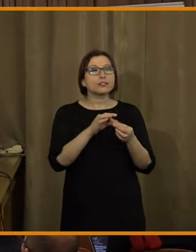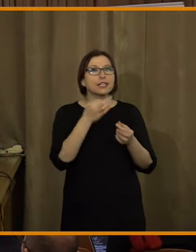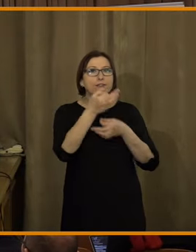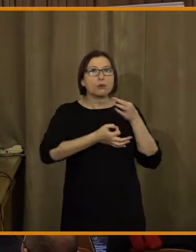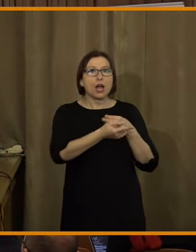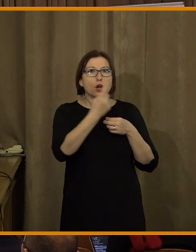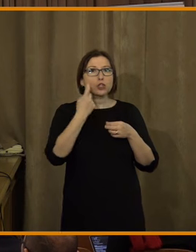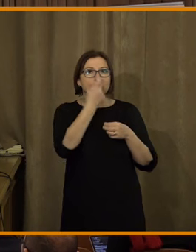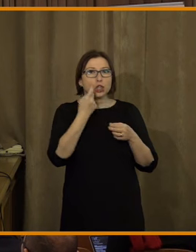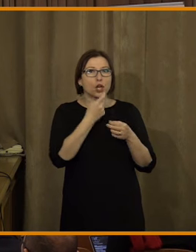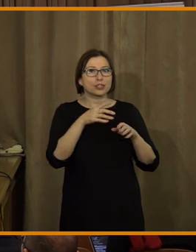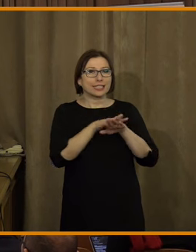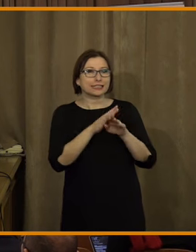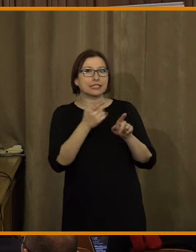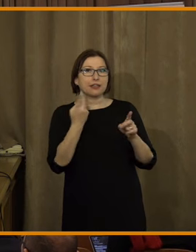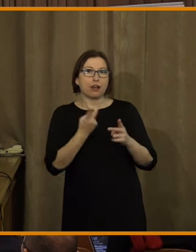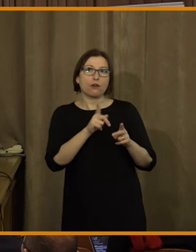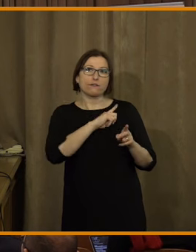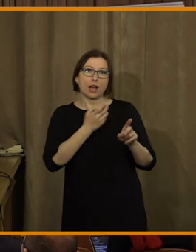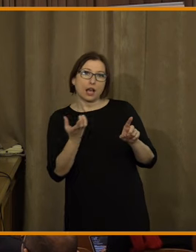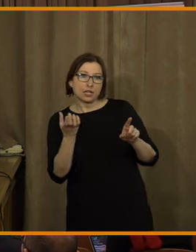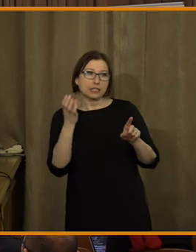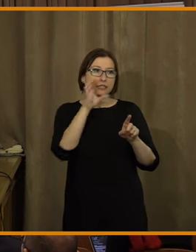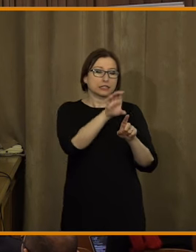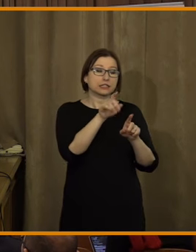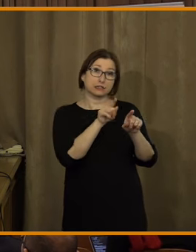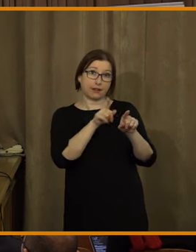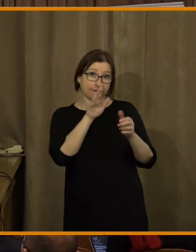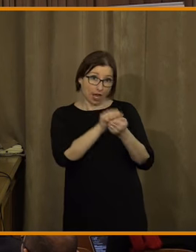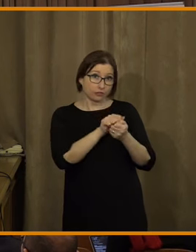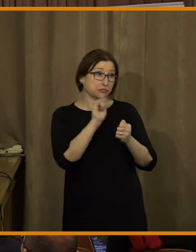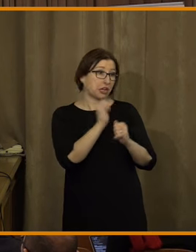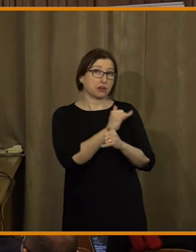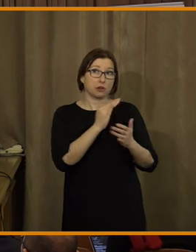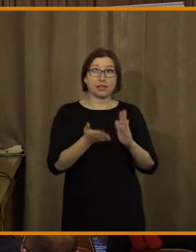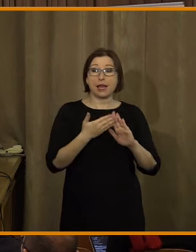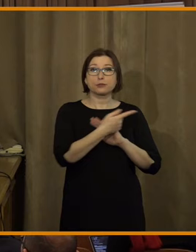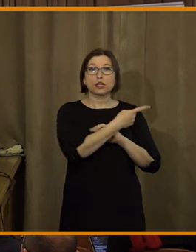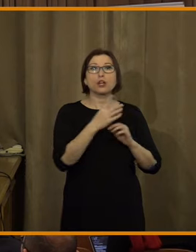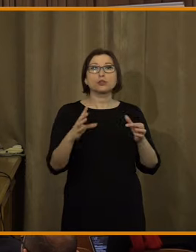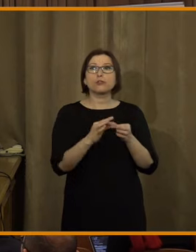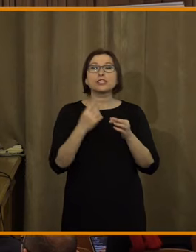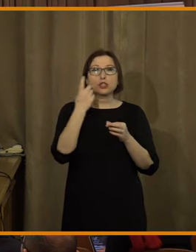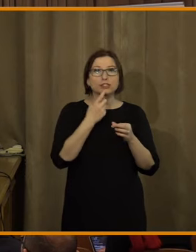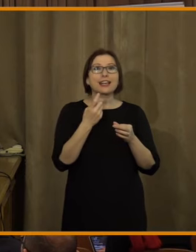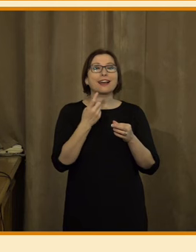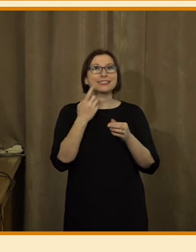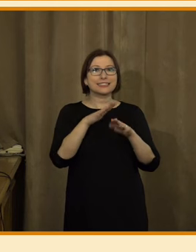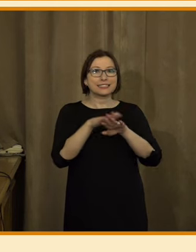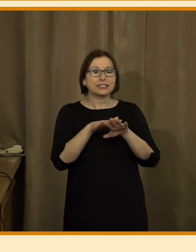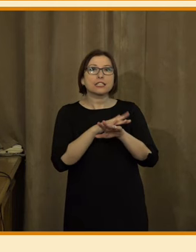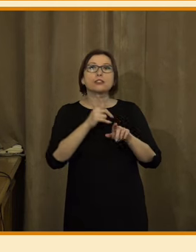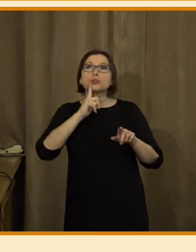sítí sdělovat informace, které jsou věrohodné. My třeba tady vidíme, že s výrokem sociálních sítě zkreslují